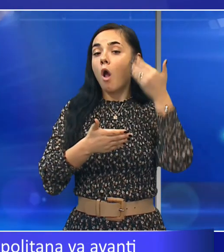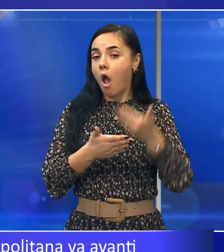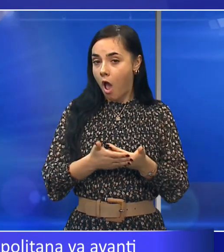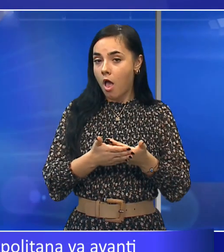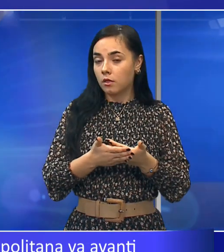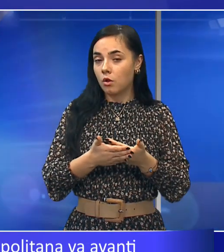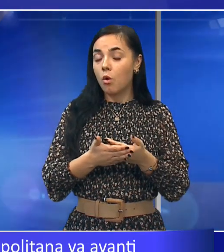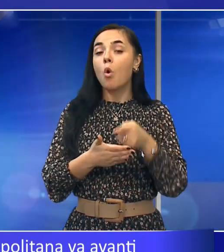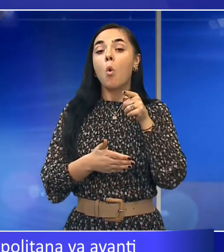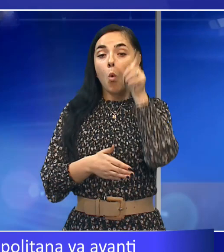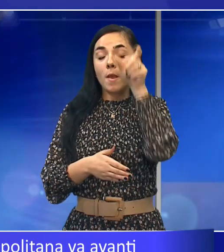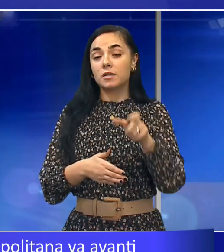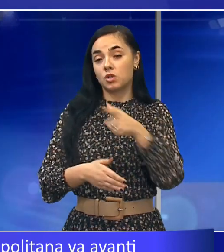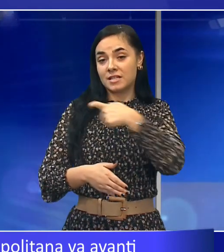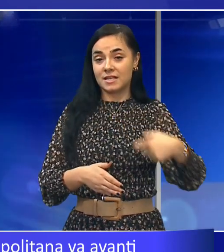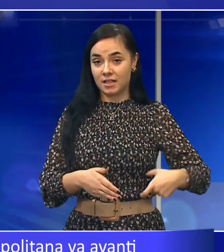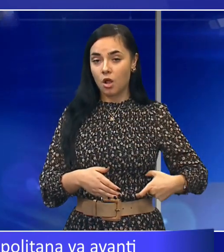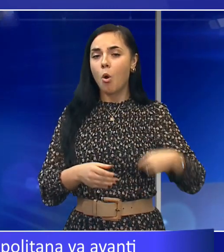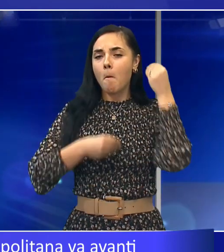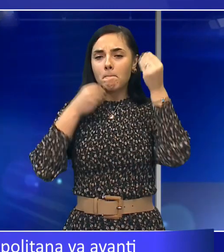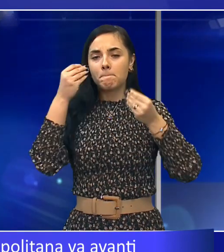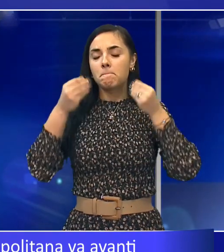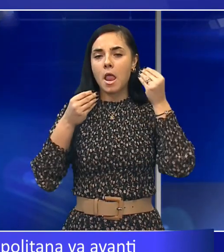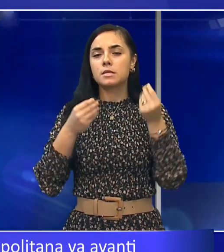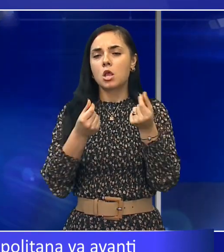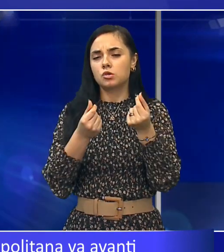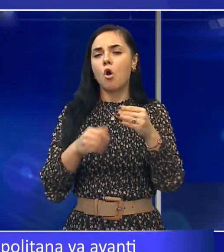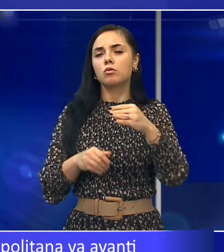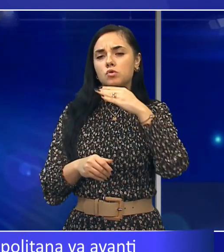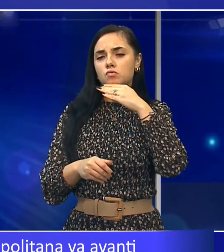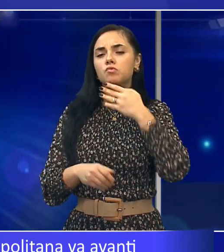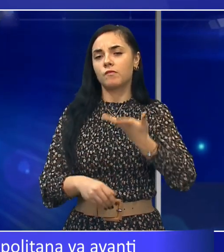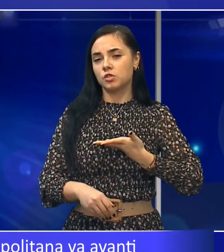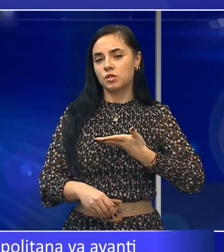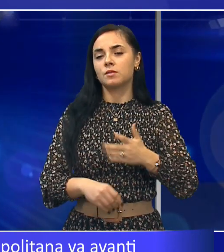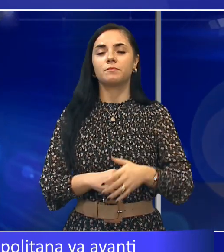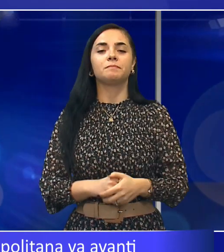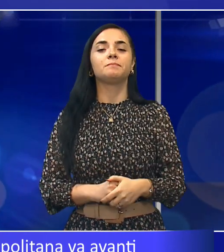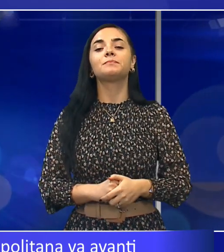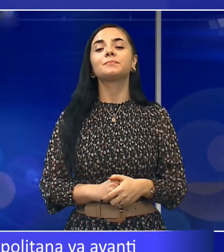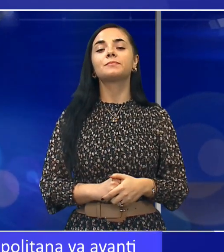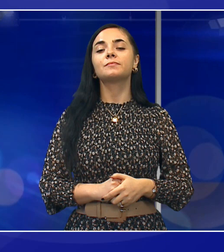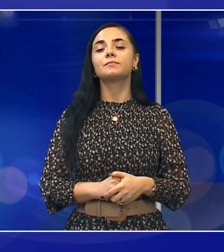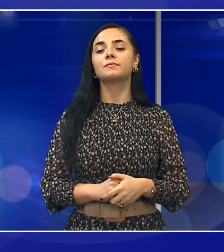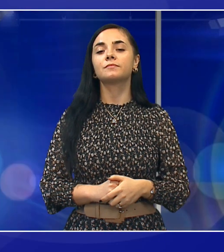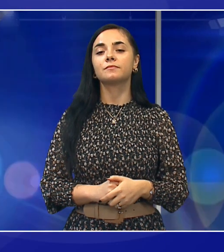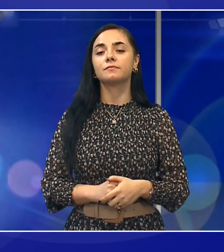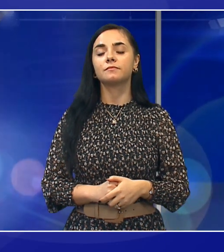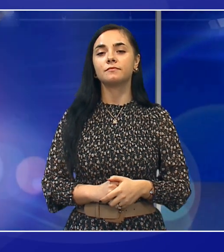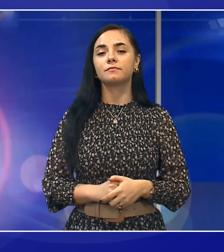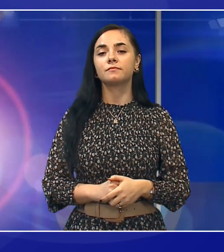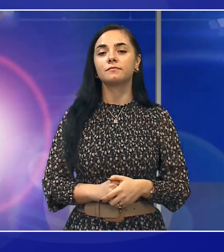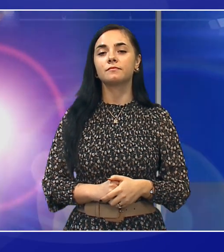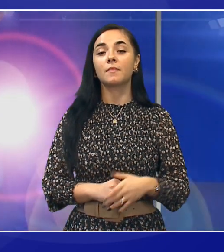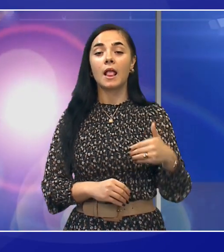ottimista per quanto riguarda la copertura della spesa. I